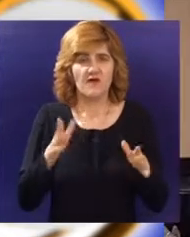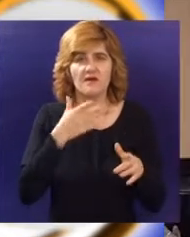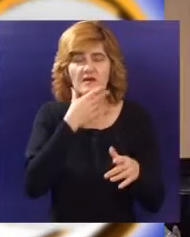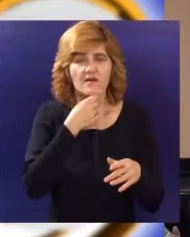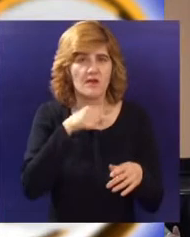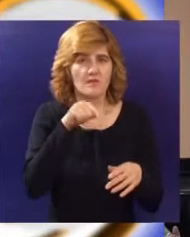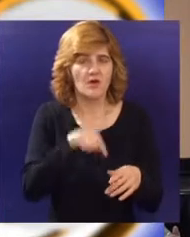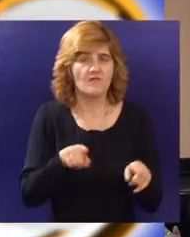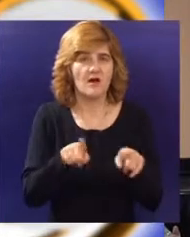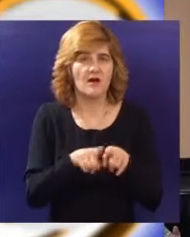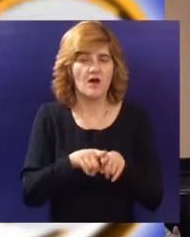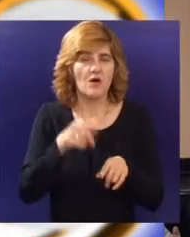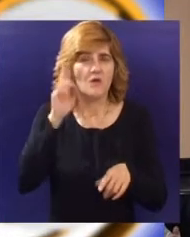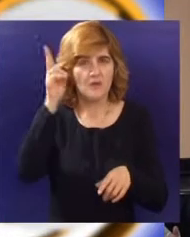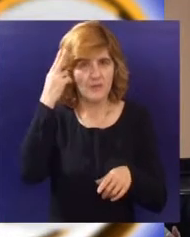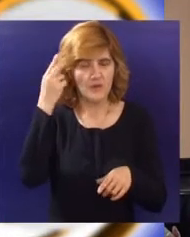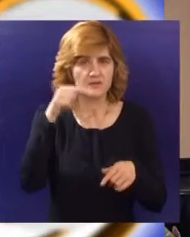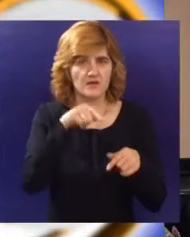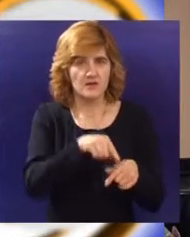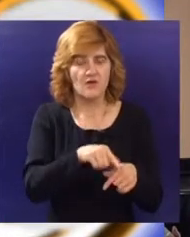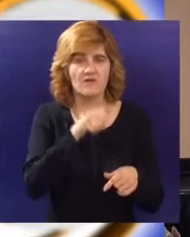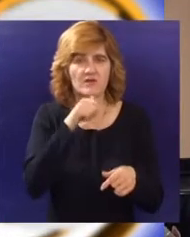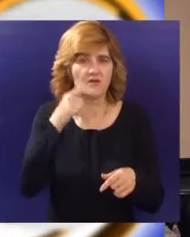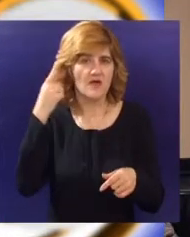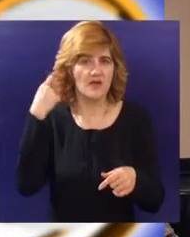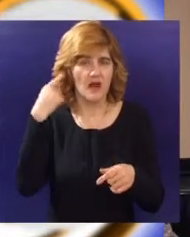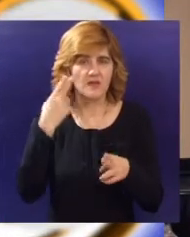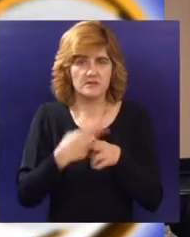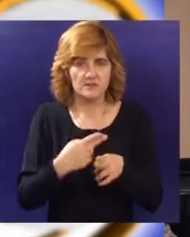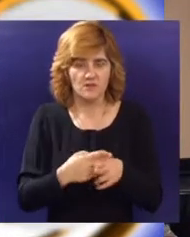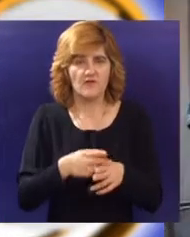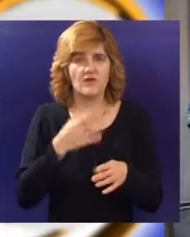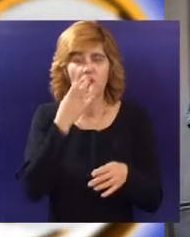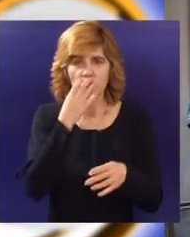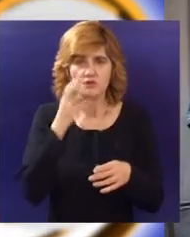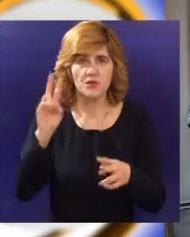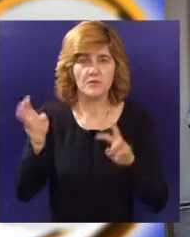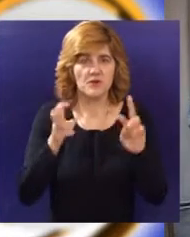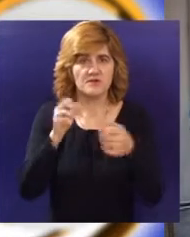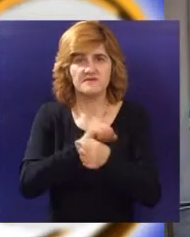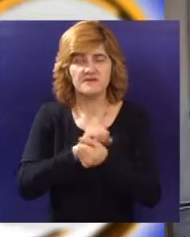projektu, kakav je ovaj, dala je pavačica Jelena, koja je rado prihvatila poziv organizatora.